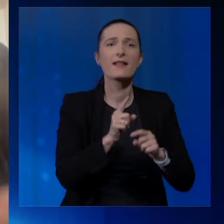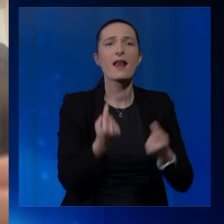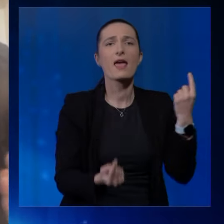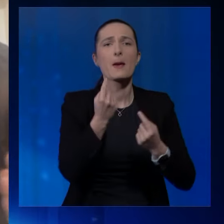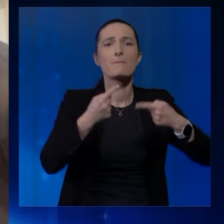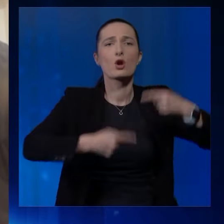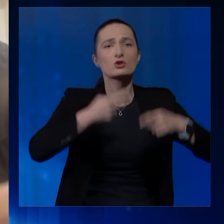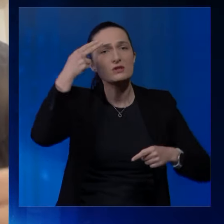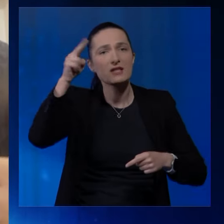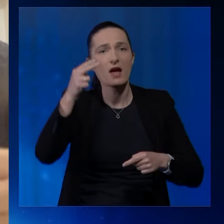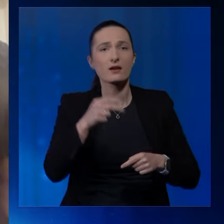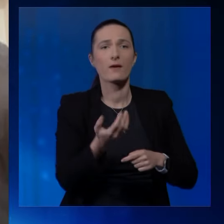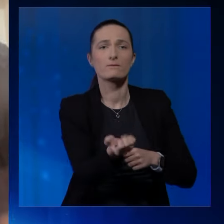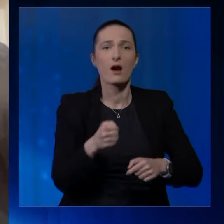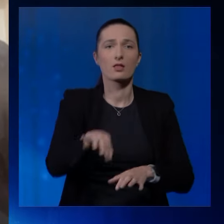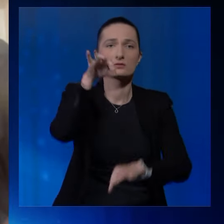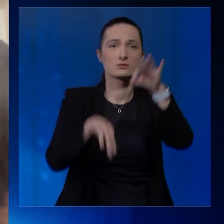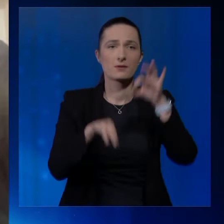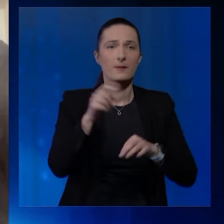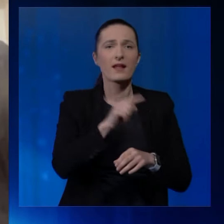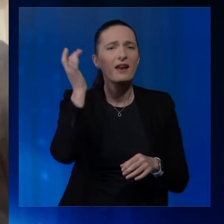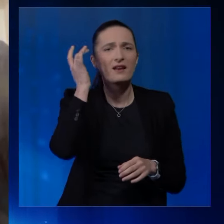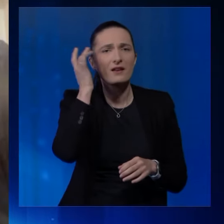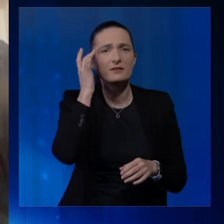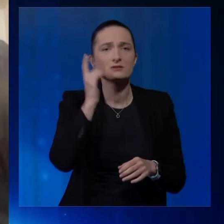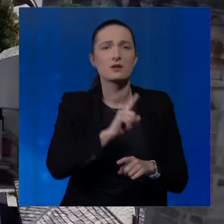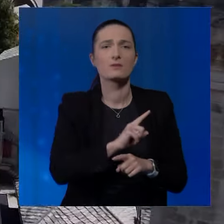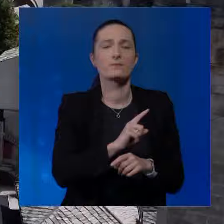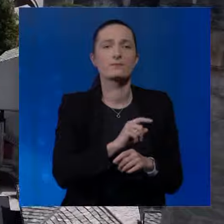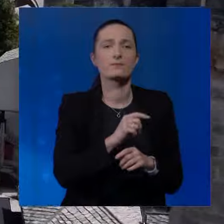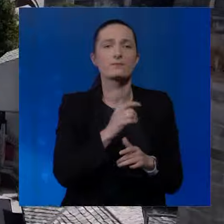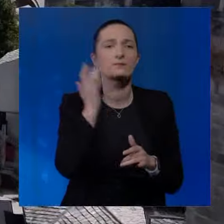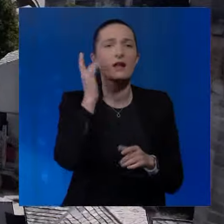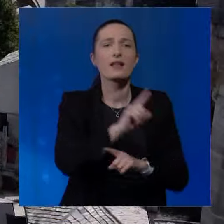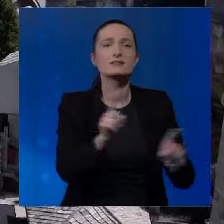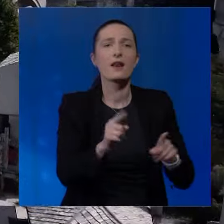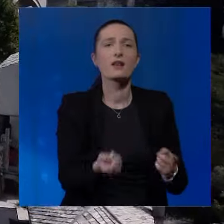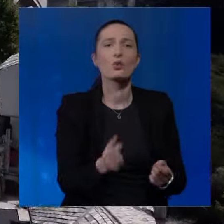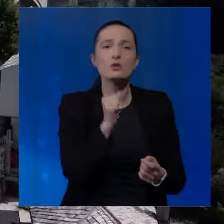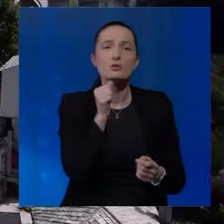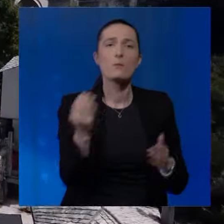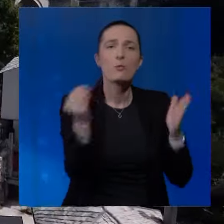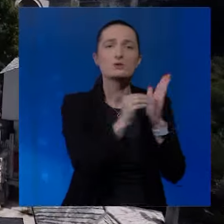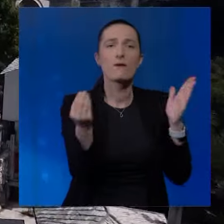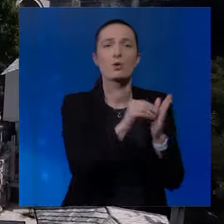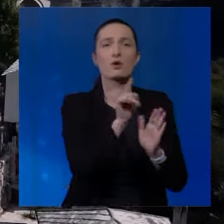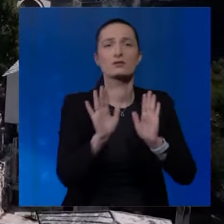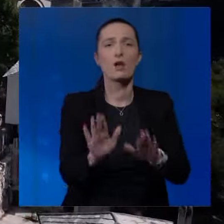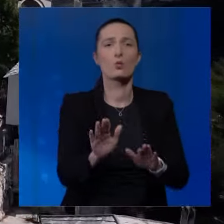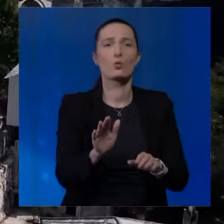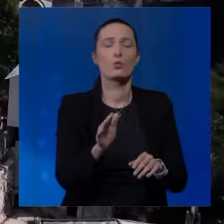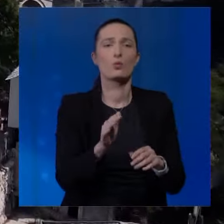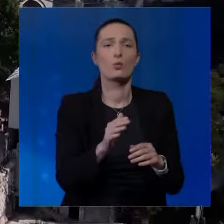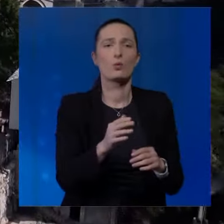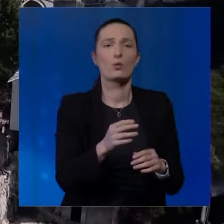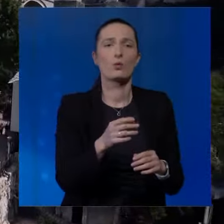stranke vade iz radice, ne zna ih niko i posadljaju na takve odgovorne funkcije.